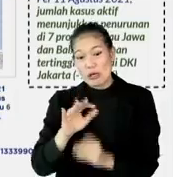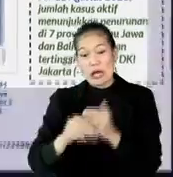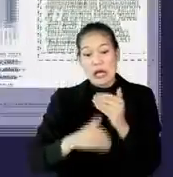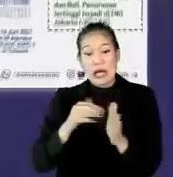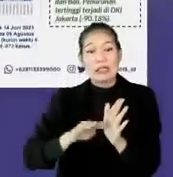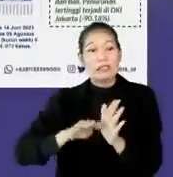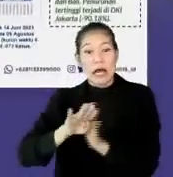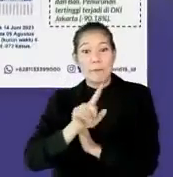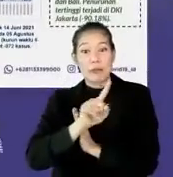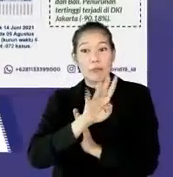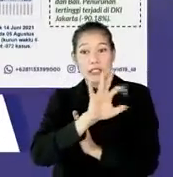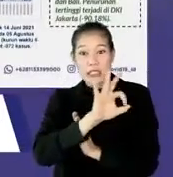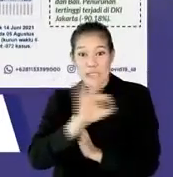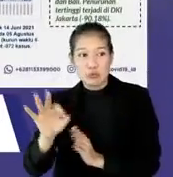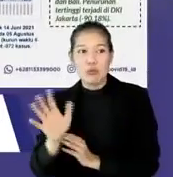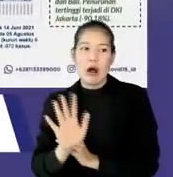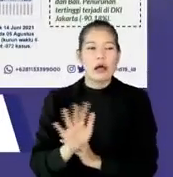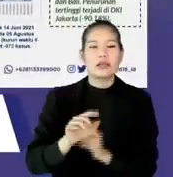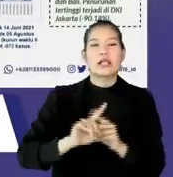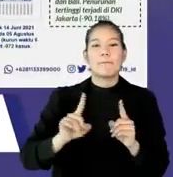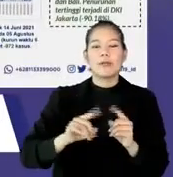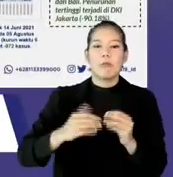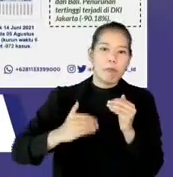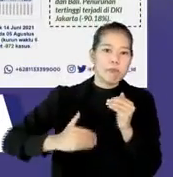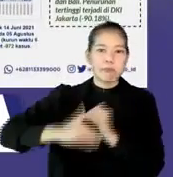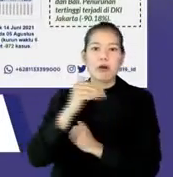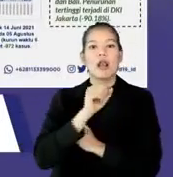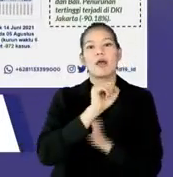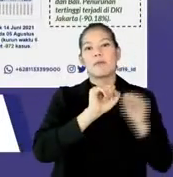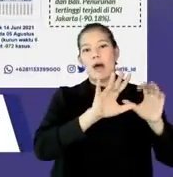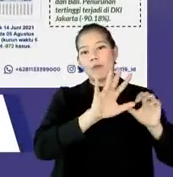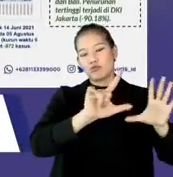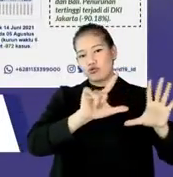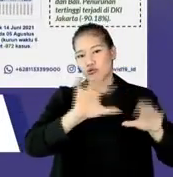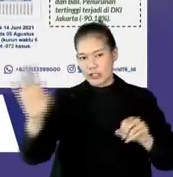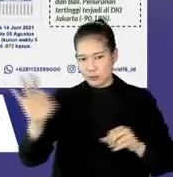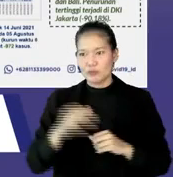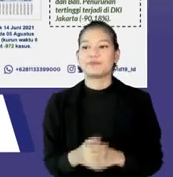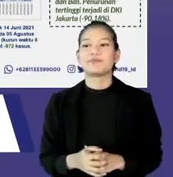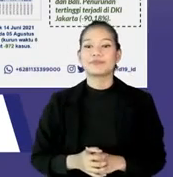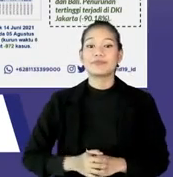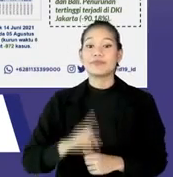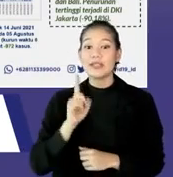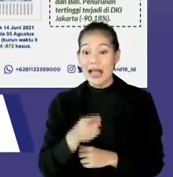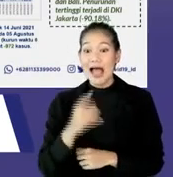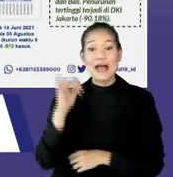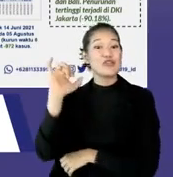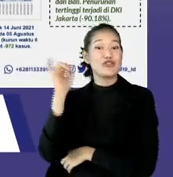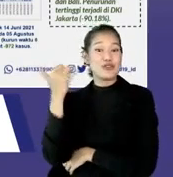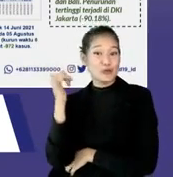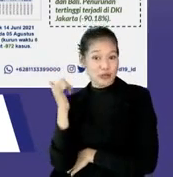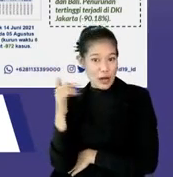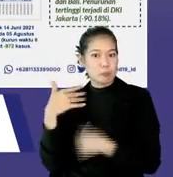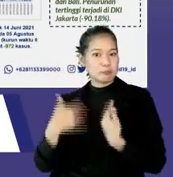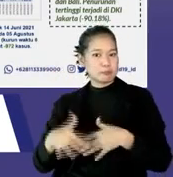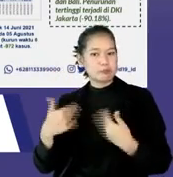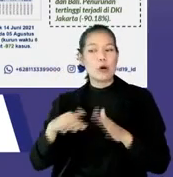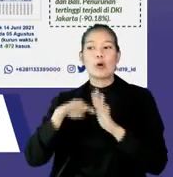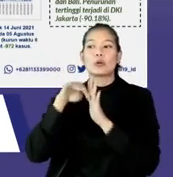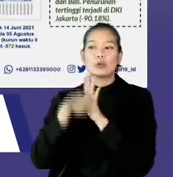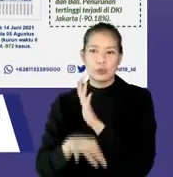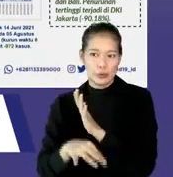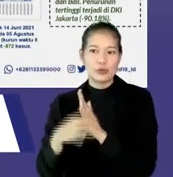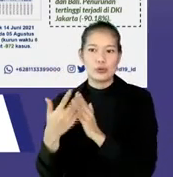bukan 14.000 lagi, atau mungkin 20.000, bahkan 57.000. Catatan kita di sini, Jogja ini sudah mampu turun.